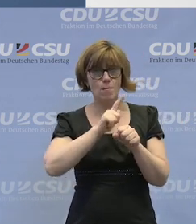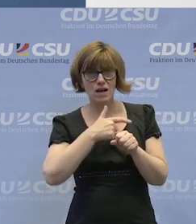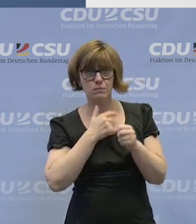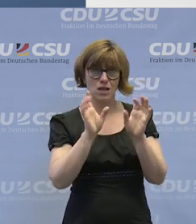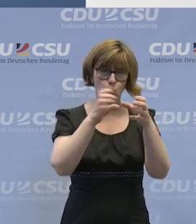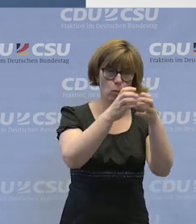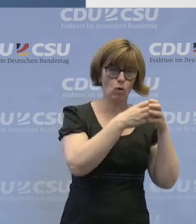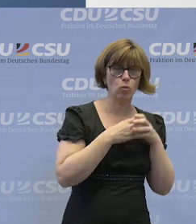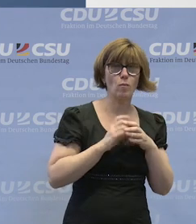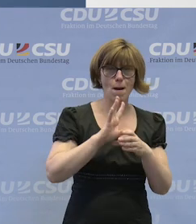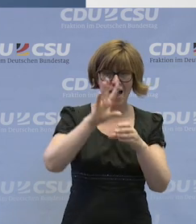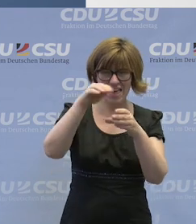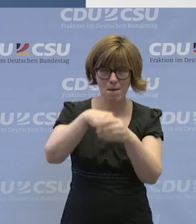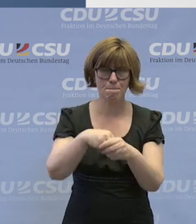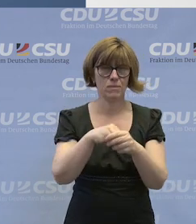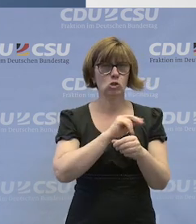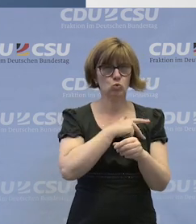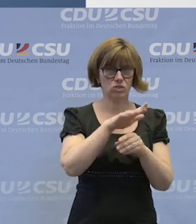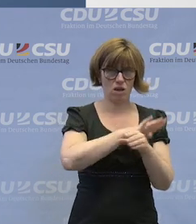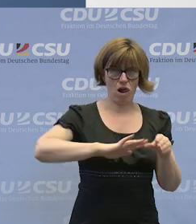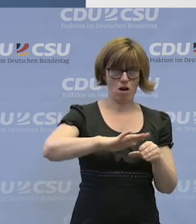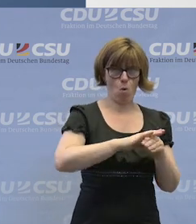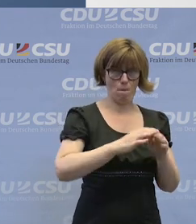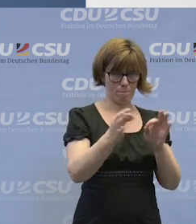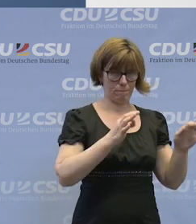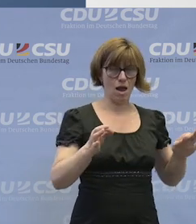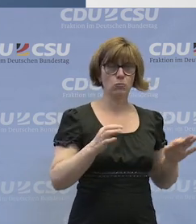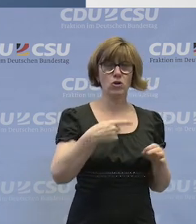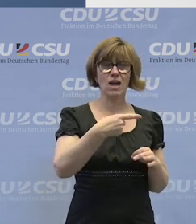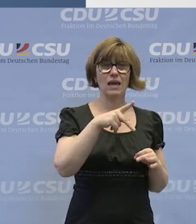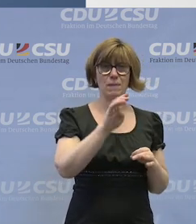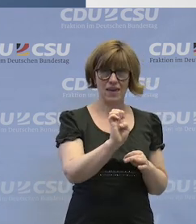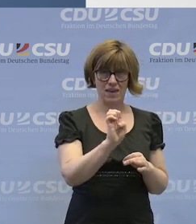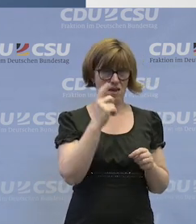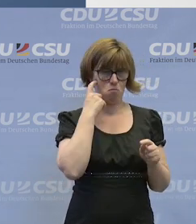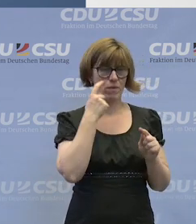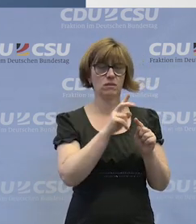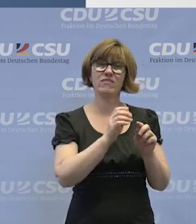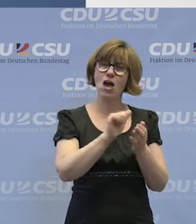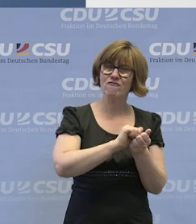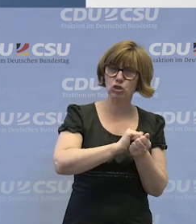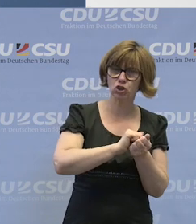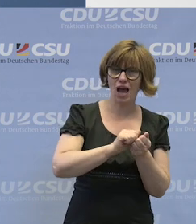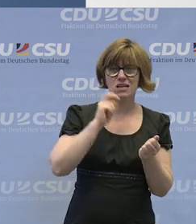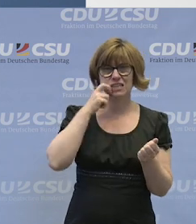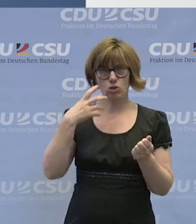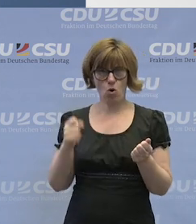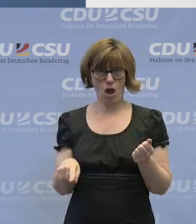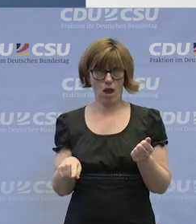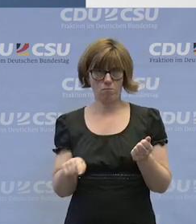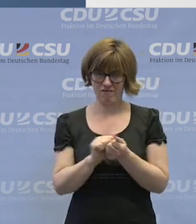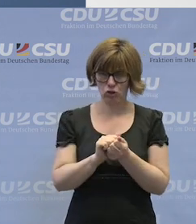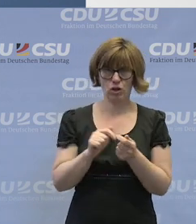aber inkludiert in den Sozialraum. Das heißt, die GPE betreibt zum Beispiel eine Wäscherei in einem Seniorenheim.